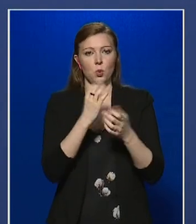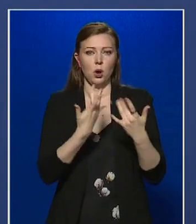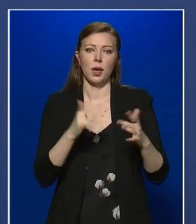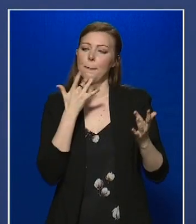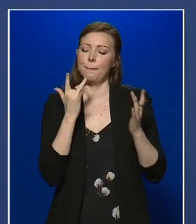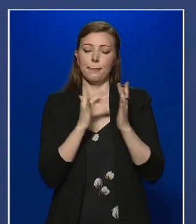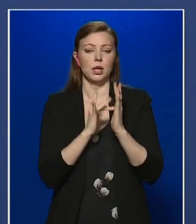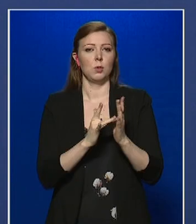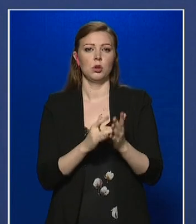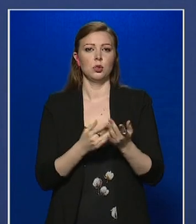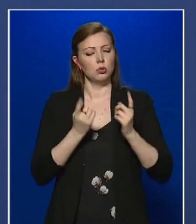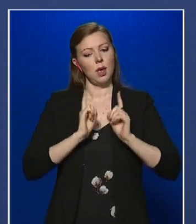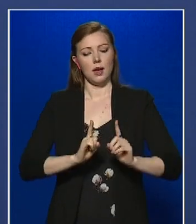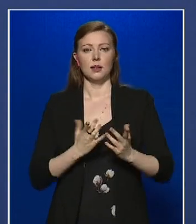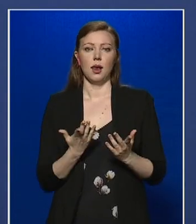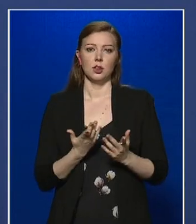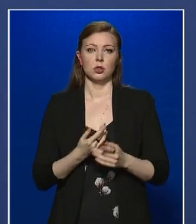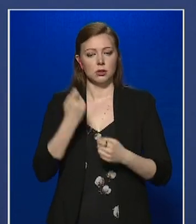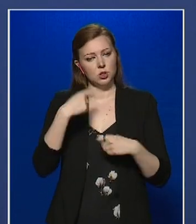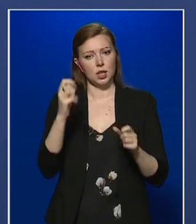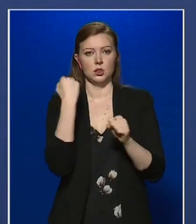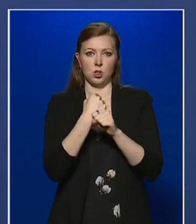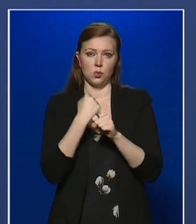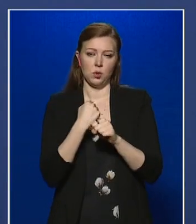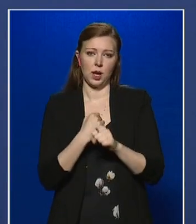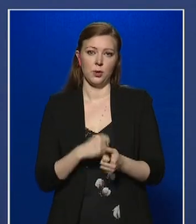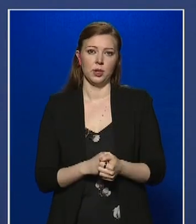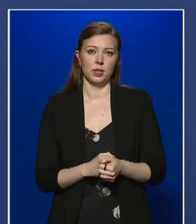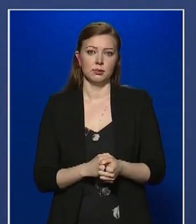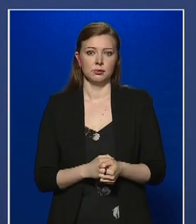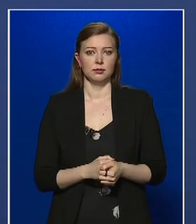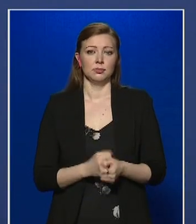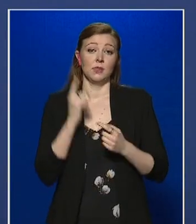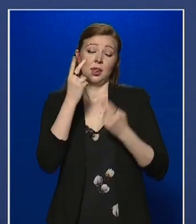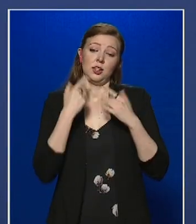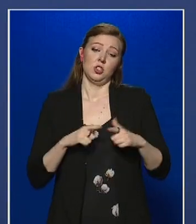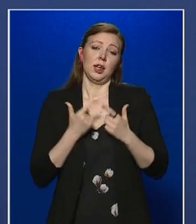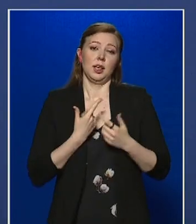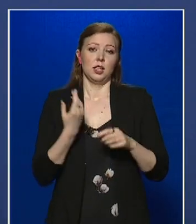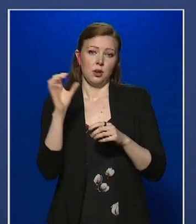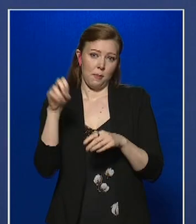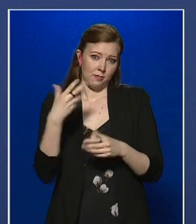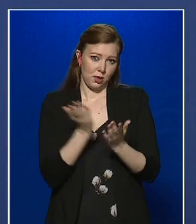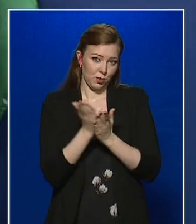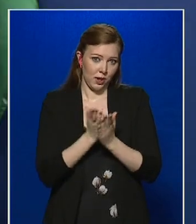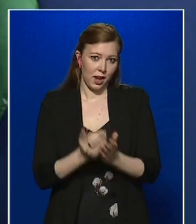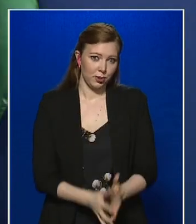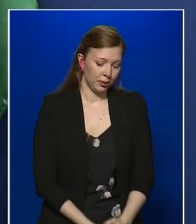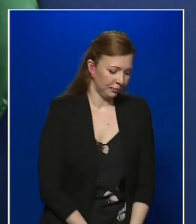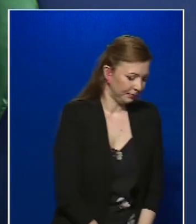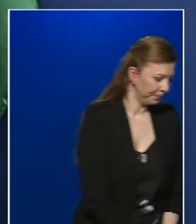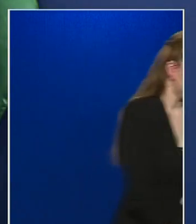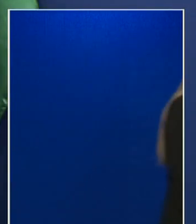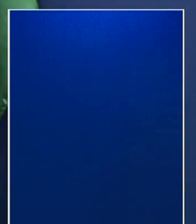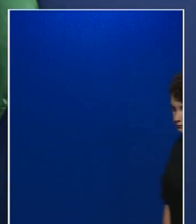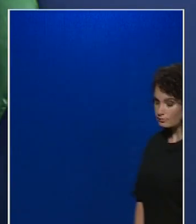példamutató helytállásukért és áldozatos munkájukért. Isten éltesse az országos mentőszolgálatot. Köszönöm,